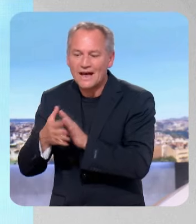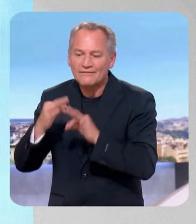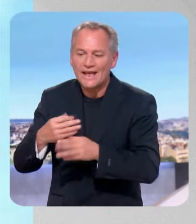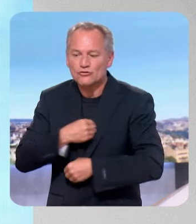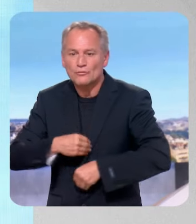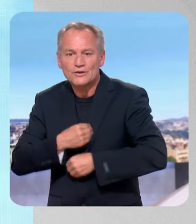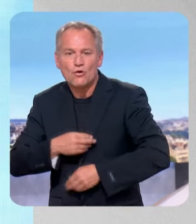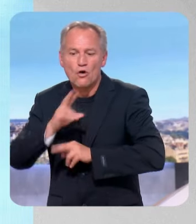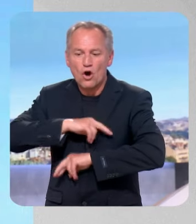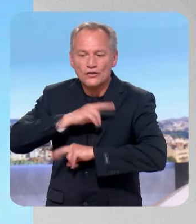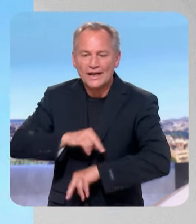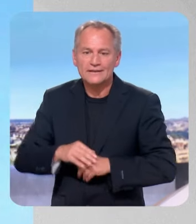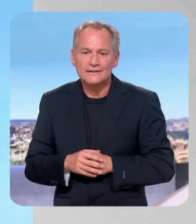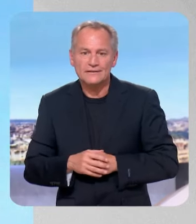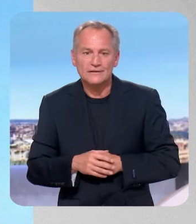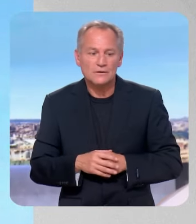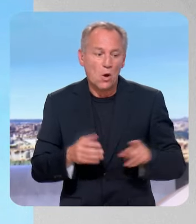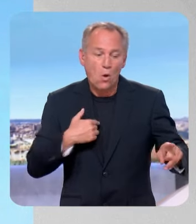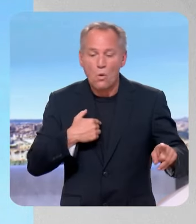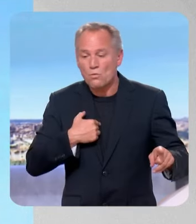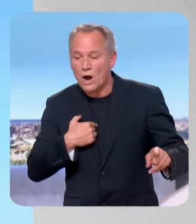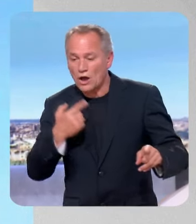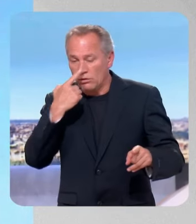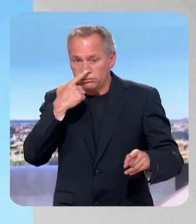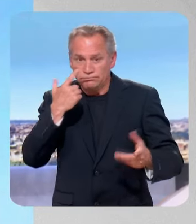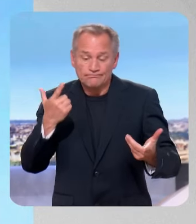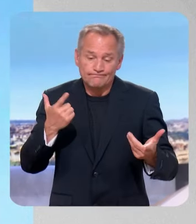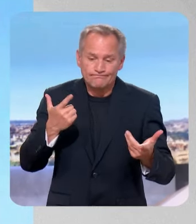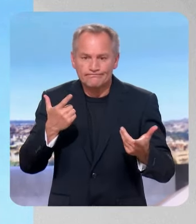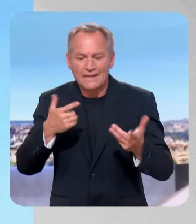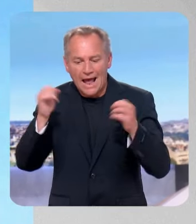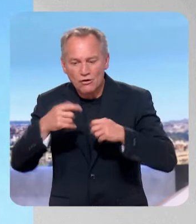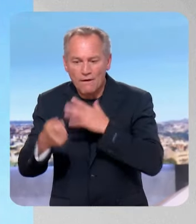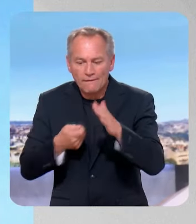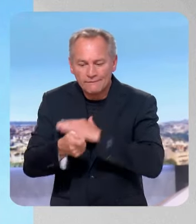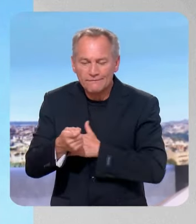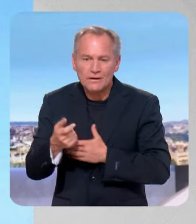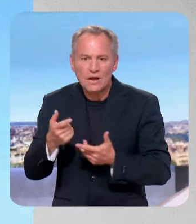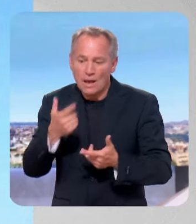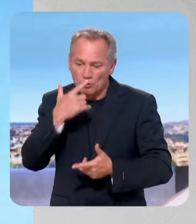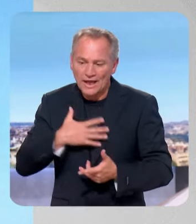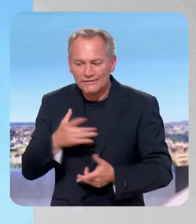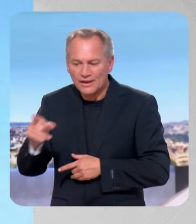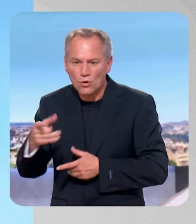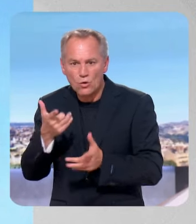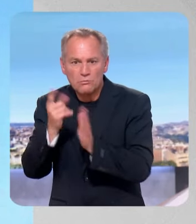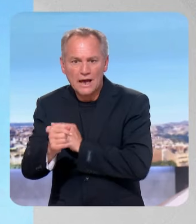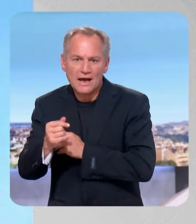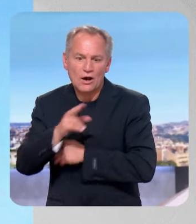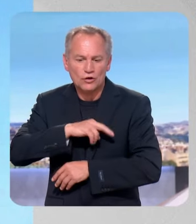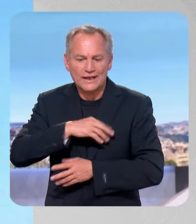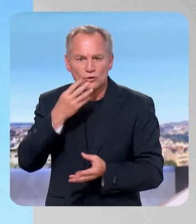moment. Comment est-ce que cet accord sera financé ? Je ne trouve pas que ce soit un très bon signal de dire qu'on peut partir plus tôt de son travail alors que toute notre politique économique,